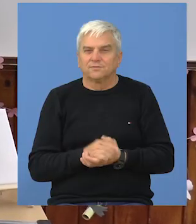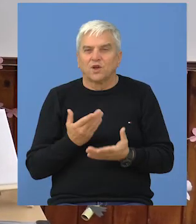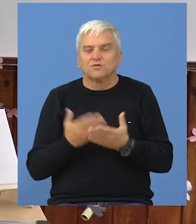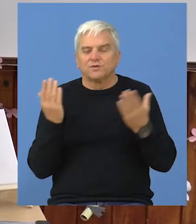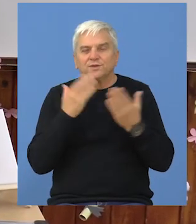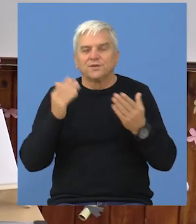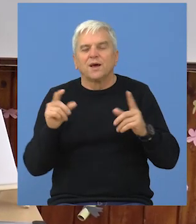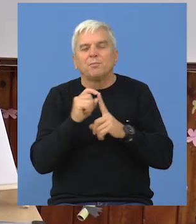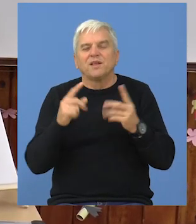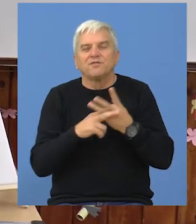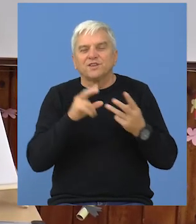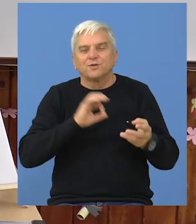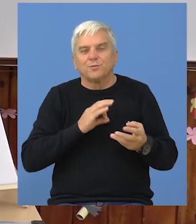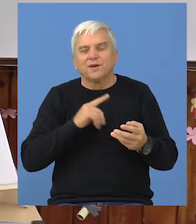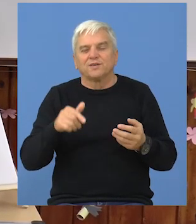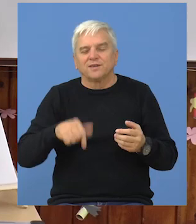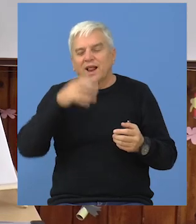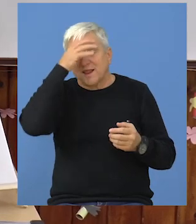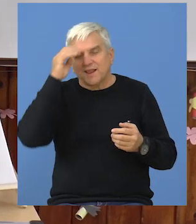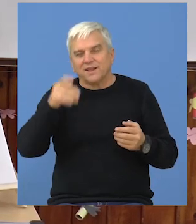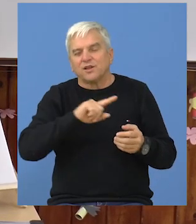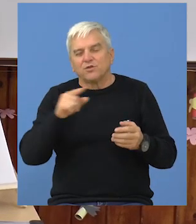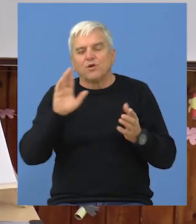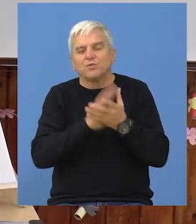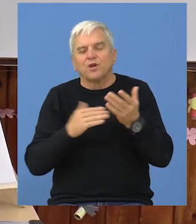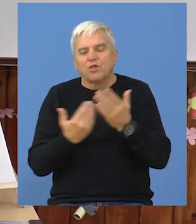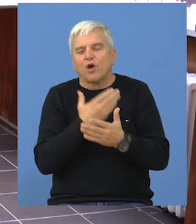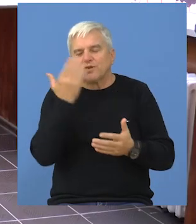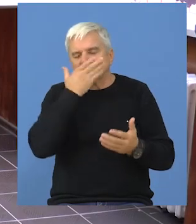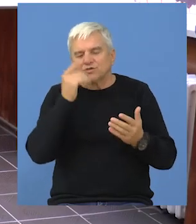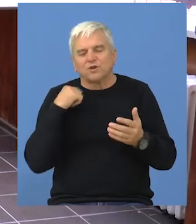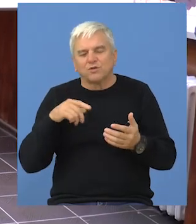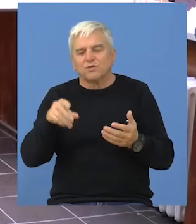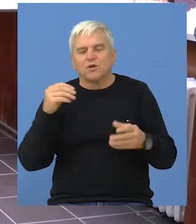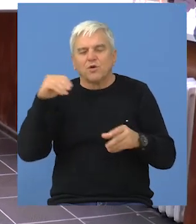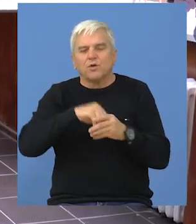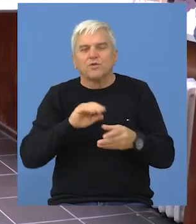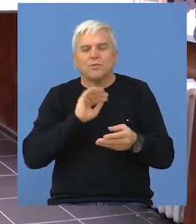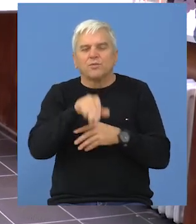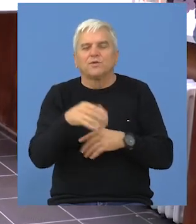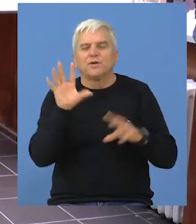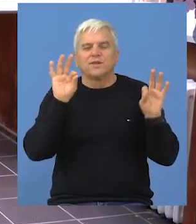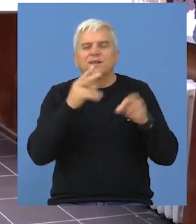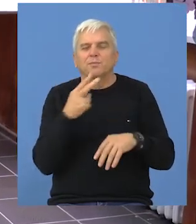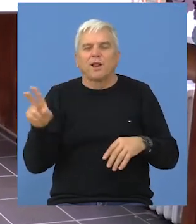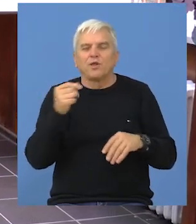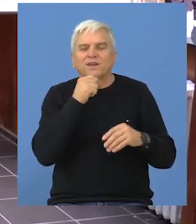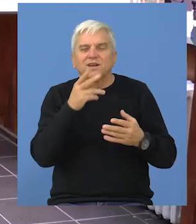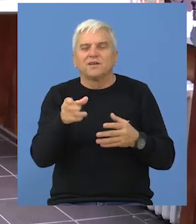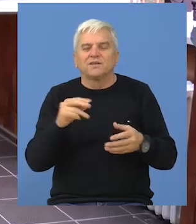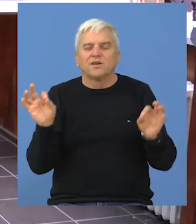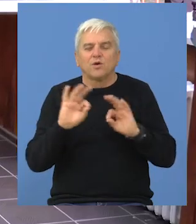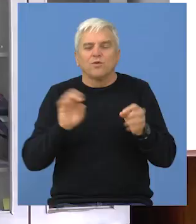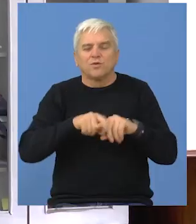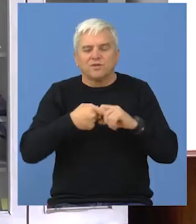U osnovnih školi Pete Fišandoru Bečeju tokom leta do početka nove školske godine, uluženo je više od 10 miliona